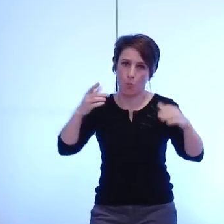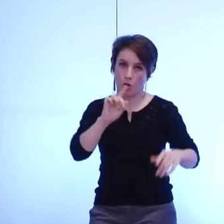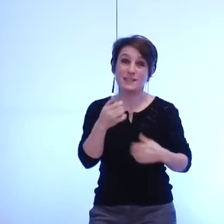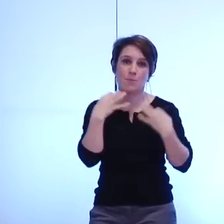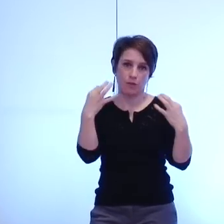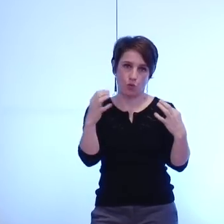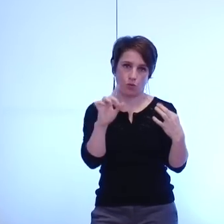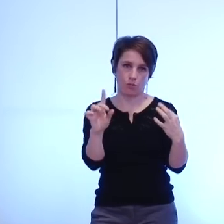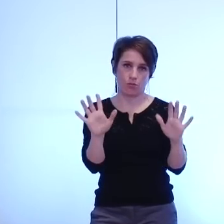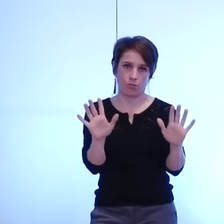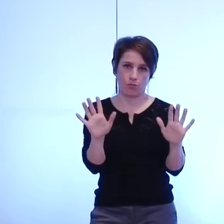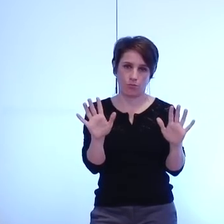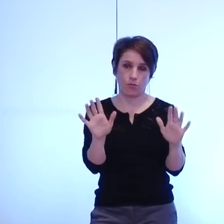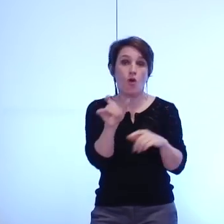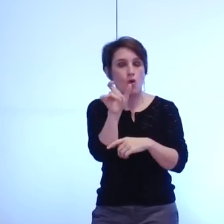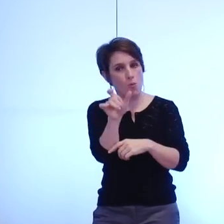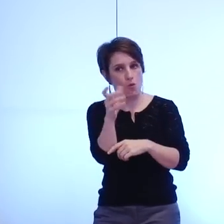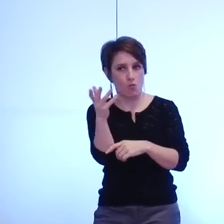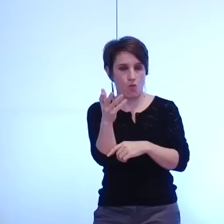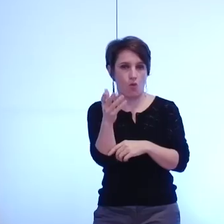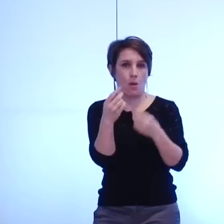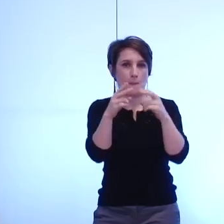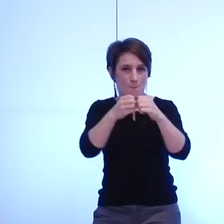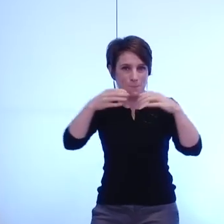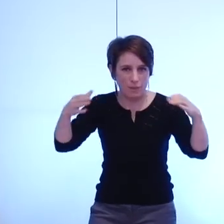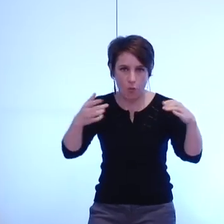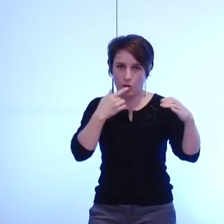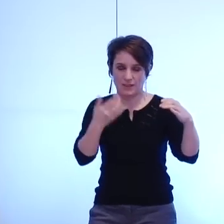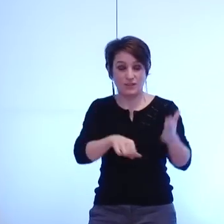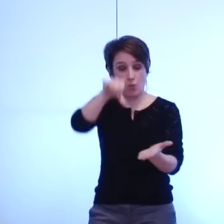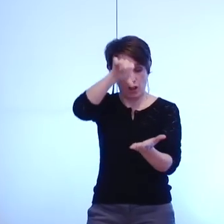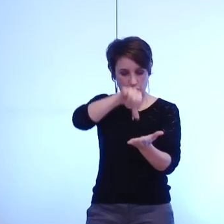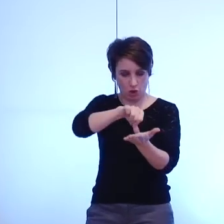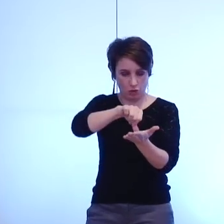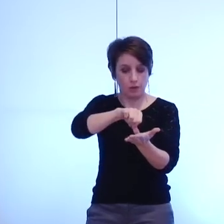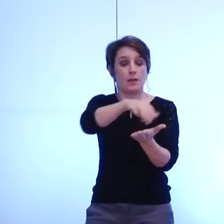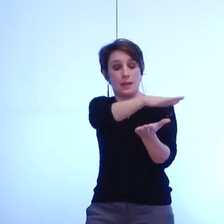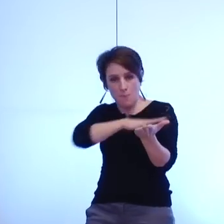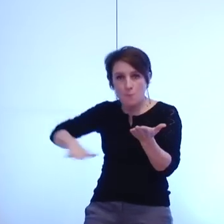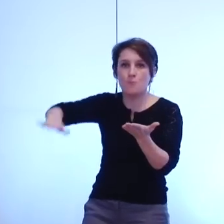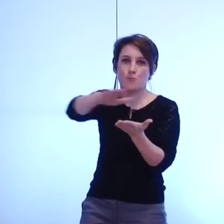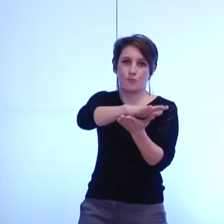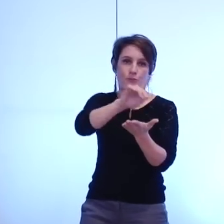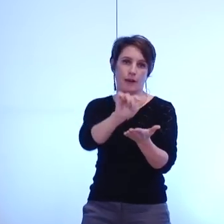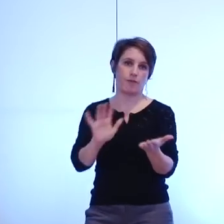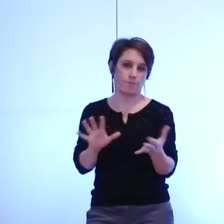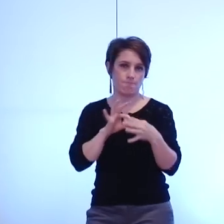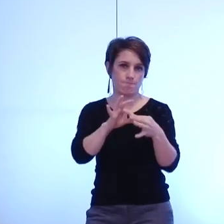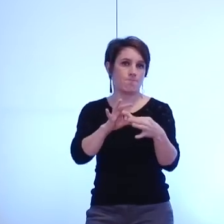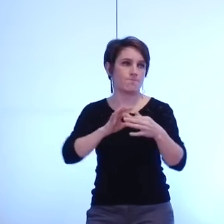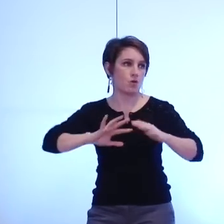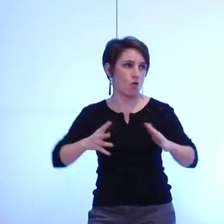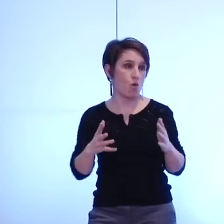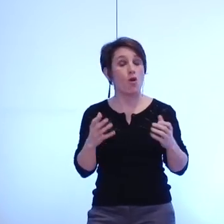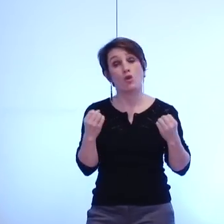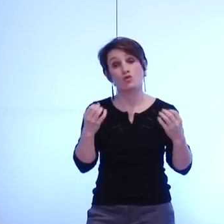qu'il dit quelque chose des rapports entre un centre et sa périphérie bien souvent fondés sur des rapports